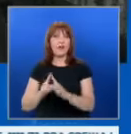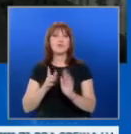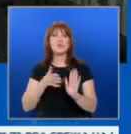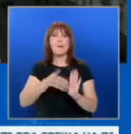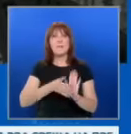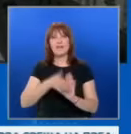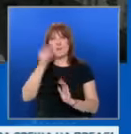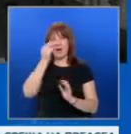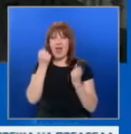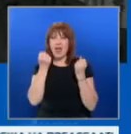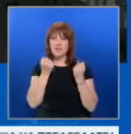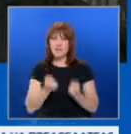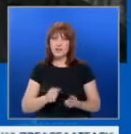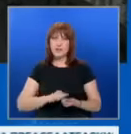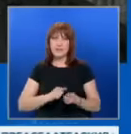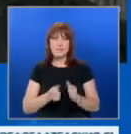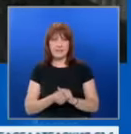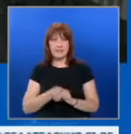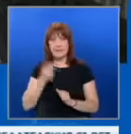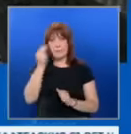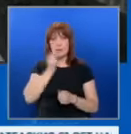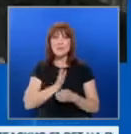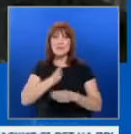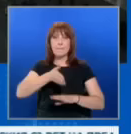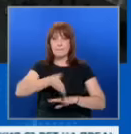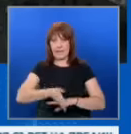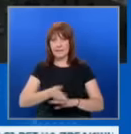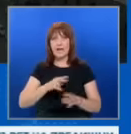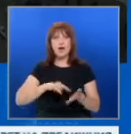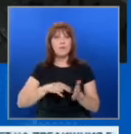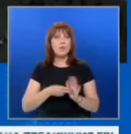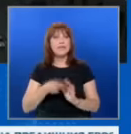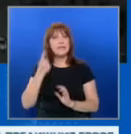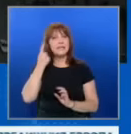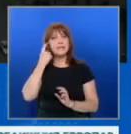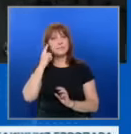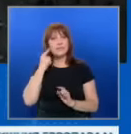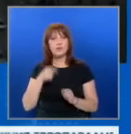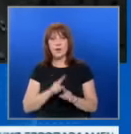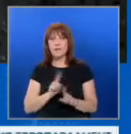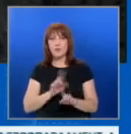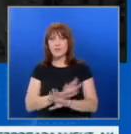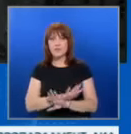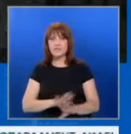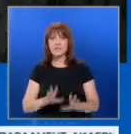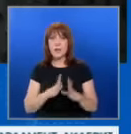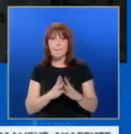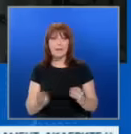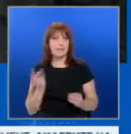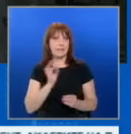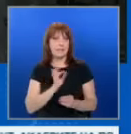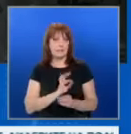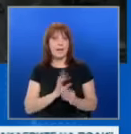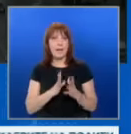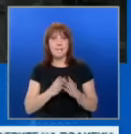България е най-тежката битка на българския преход, защото в политическия му смисъл той не може да свърши без то да е постигнато.